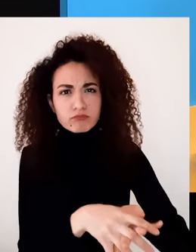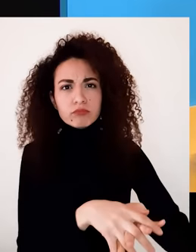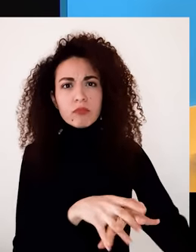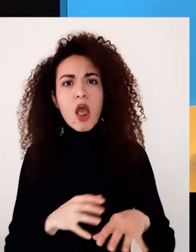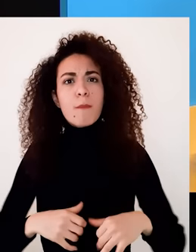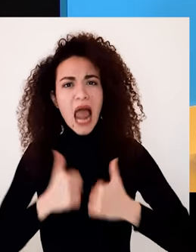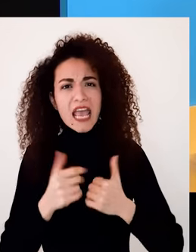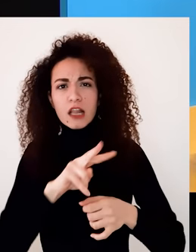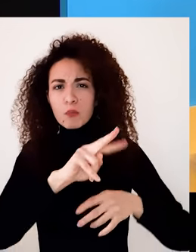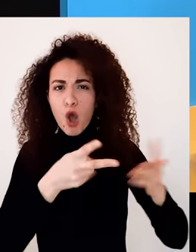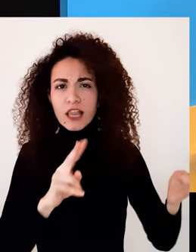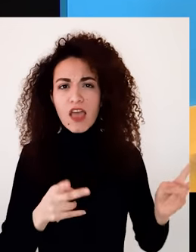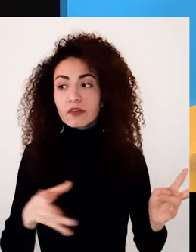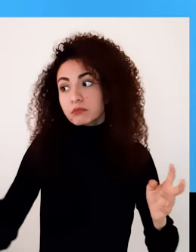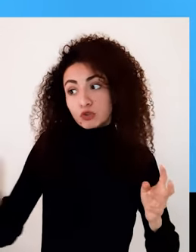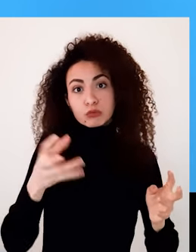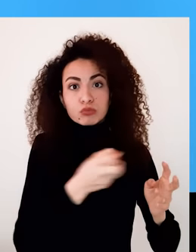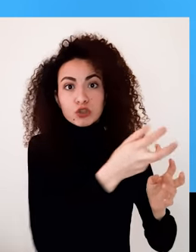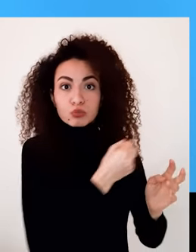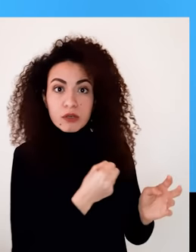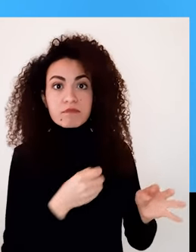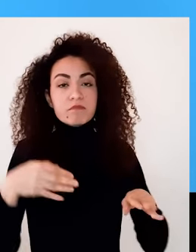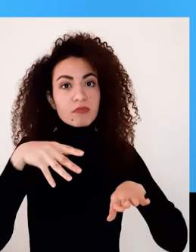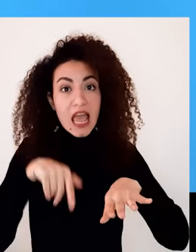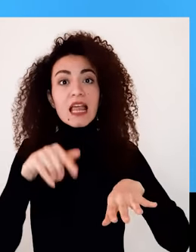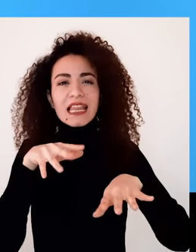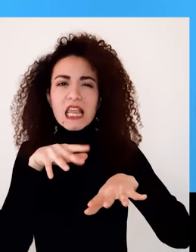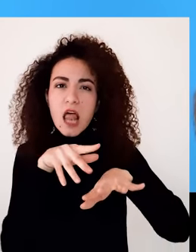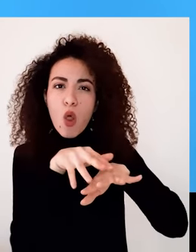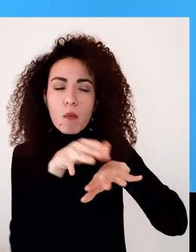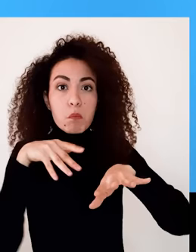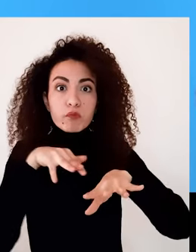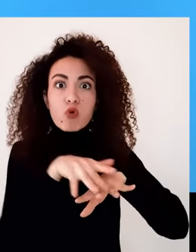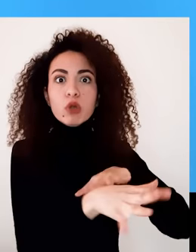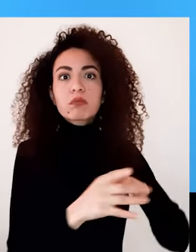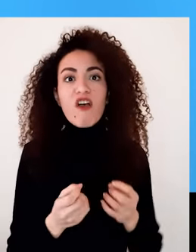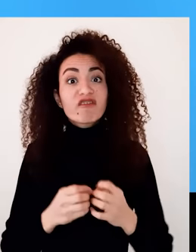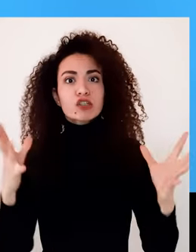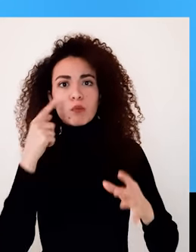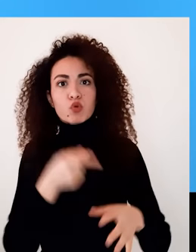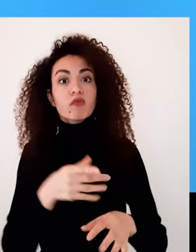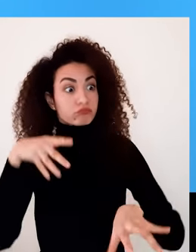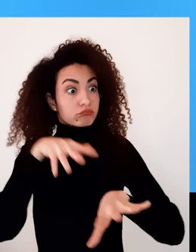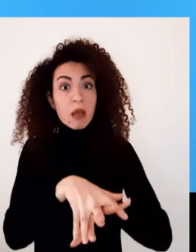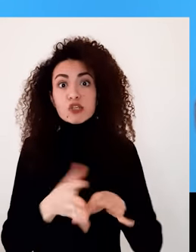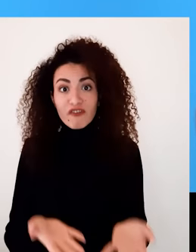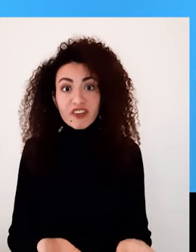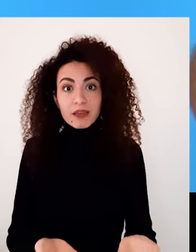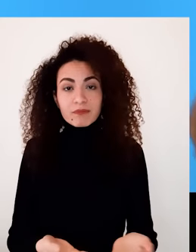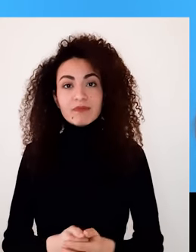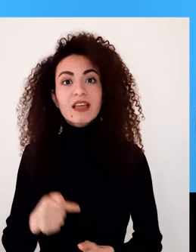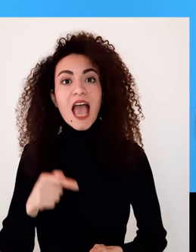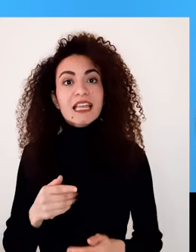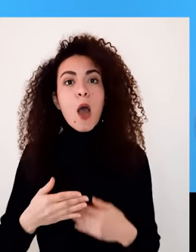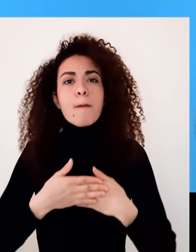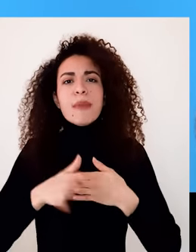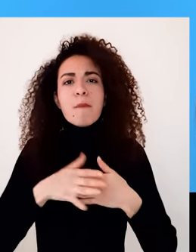بكل وجه موجوه الحياة المجتمعية ممكن نعتبر استراتيجية التسلل كستراتيجية ناشحة لتحقيق التنمية الشاملة إذا بفتح